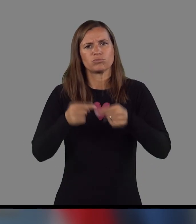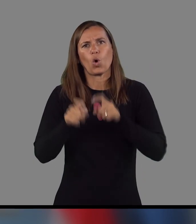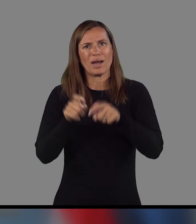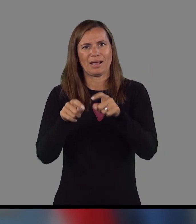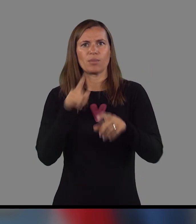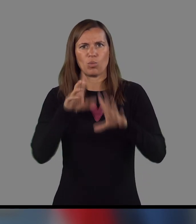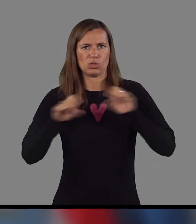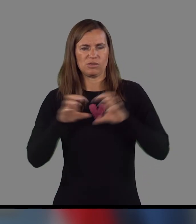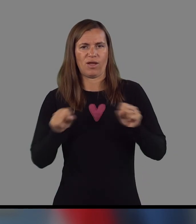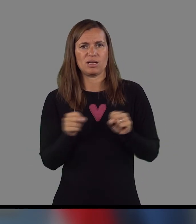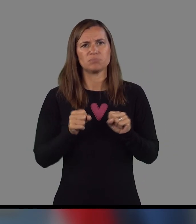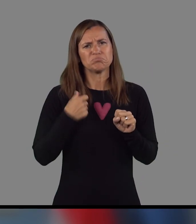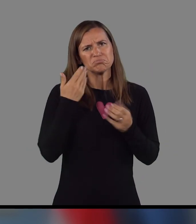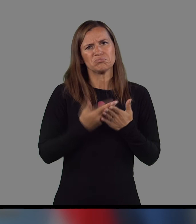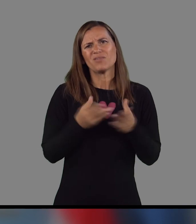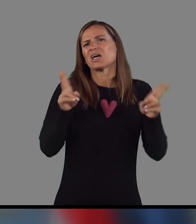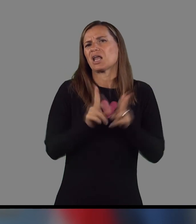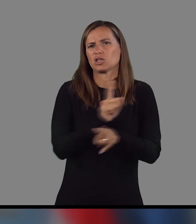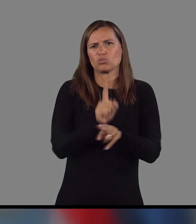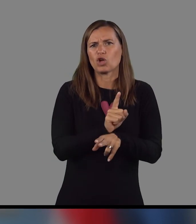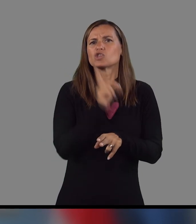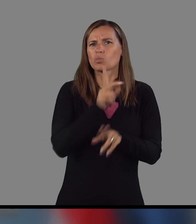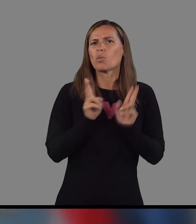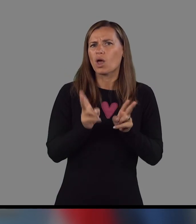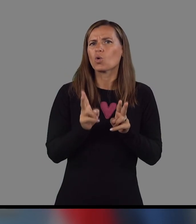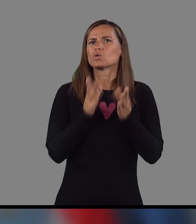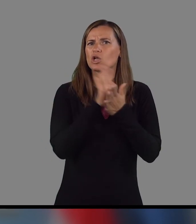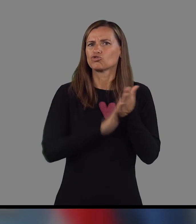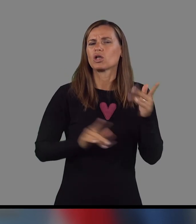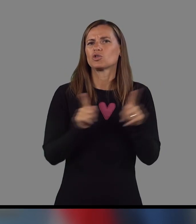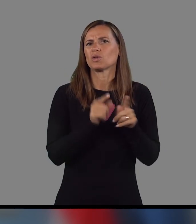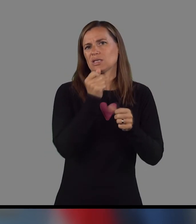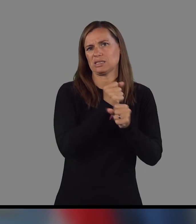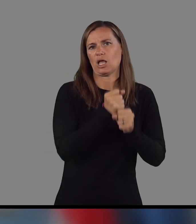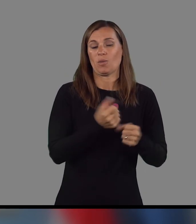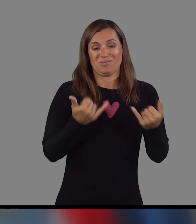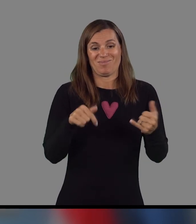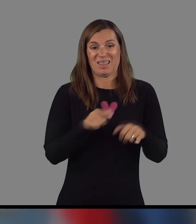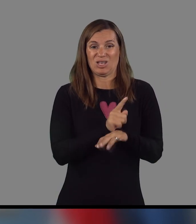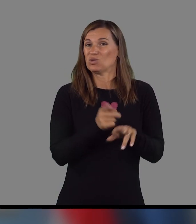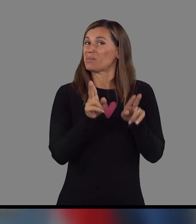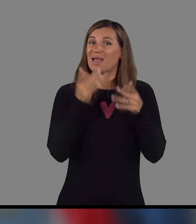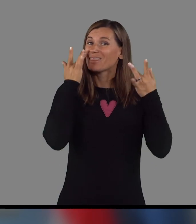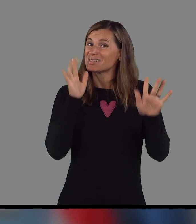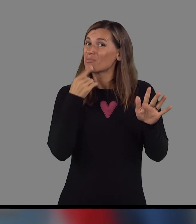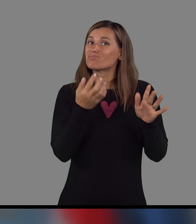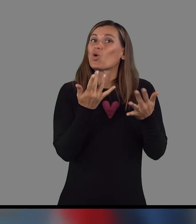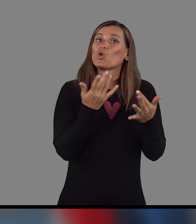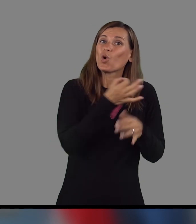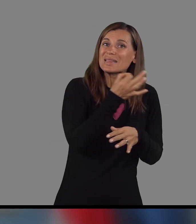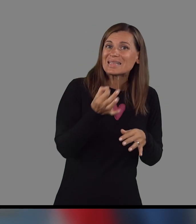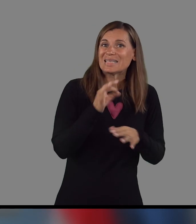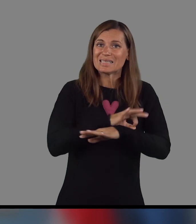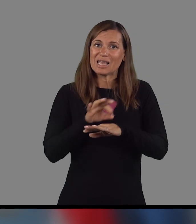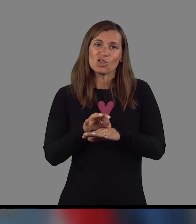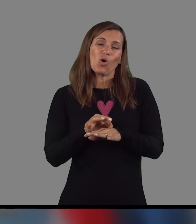naslednje korake, ki jih bomo izvajali, tako da verjamem, da bomo v zelo kratkem času lahko tudi začeli z delom. Ta trenutek vam pa ne znam oceniti,